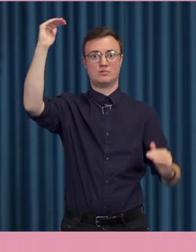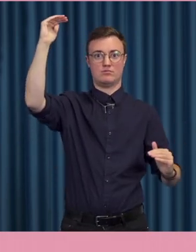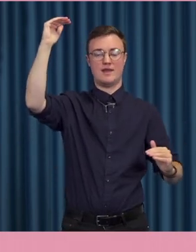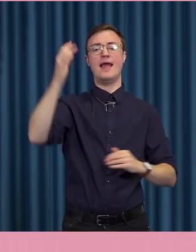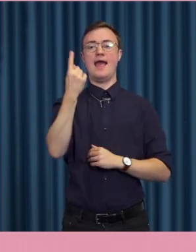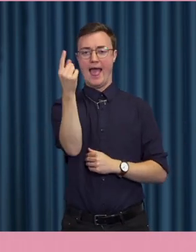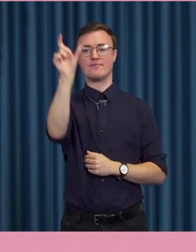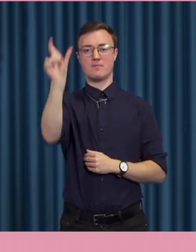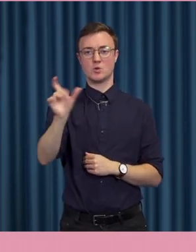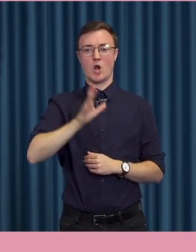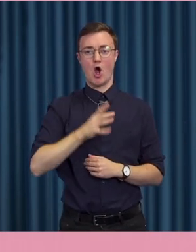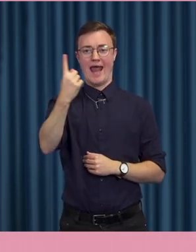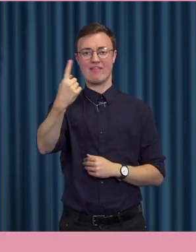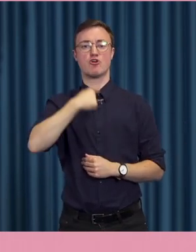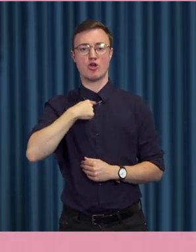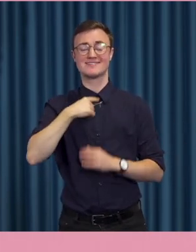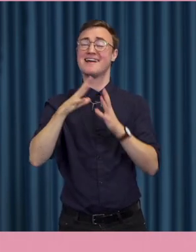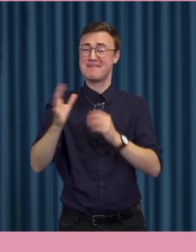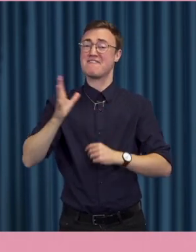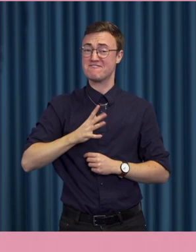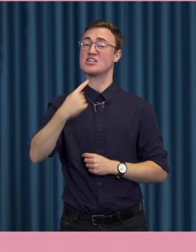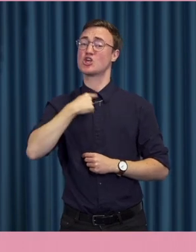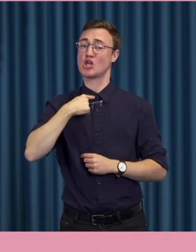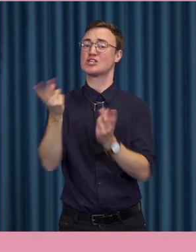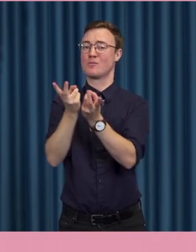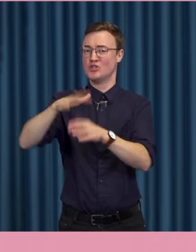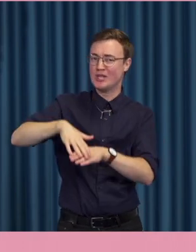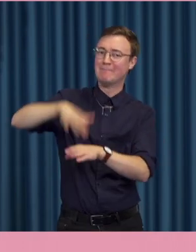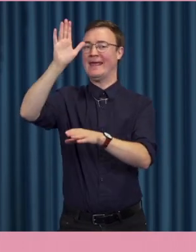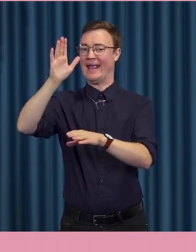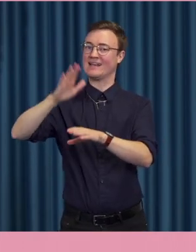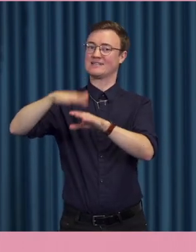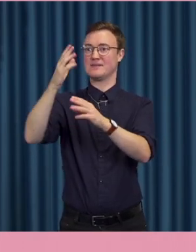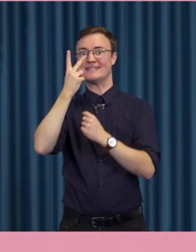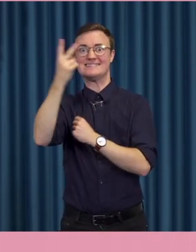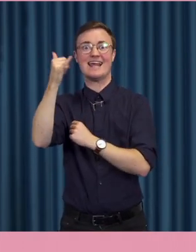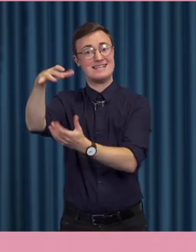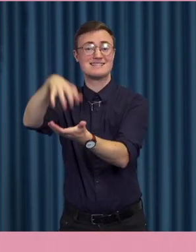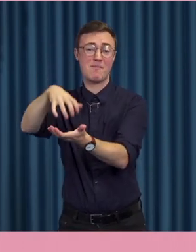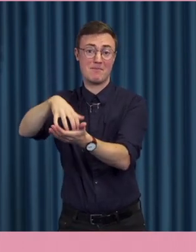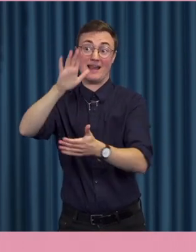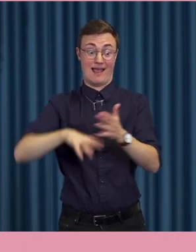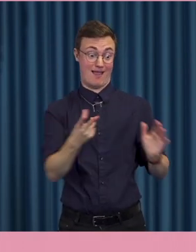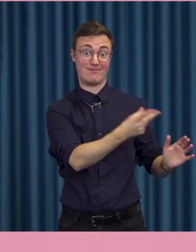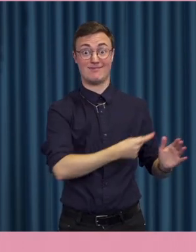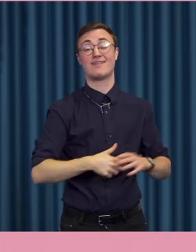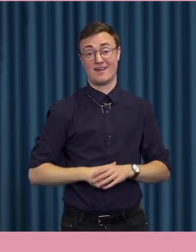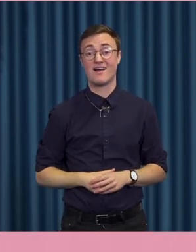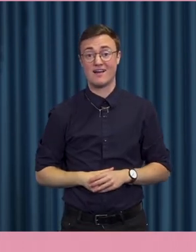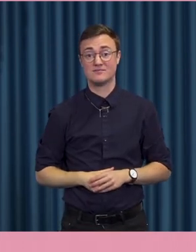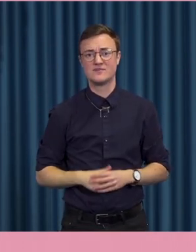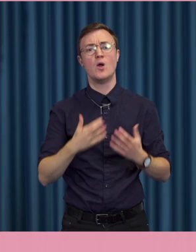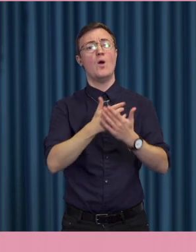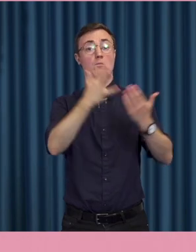sägs det. Men vissa röster hörs betydligt högre än handlas. Många trodde på grund av detta att